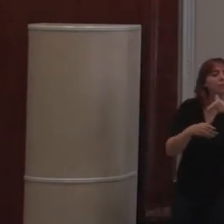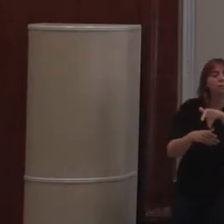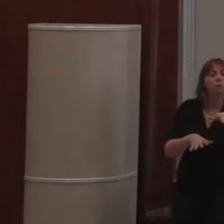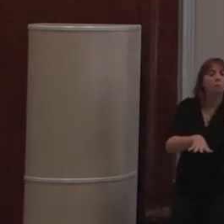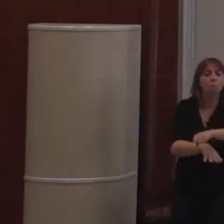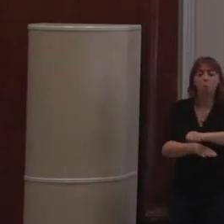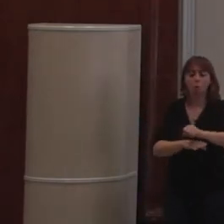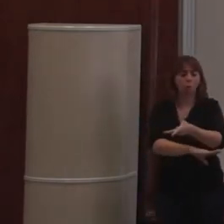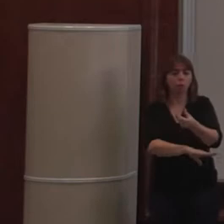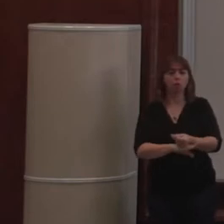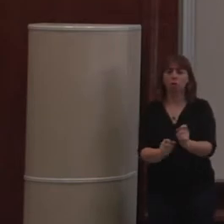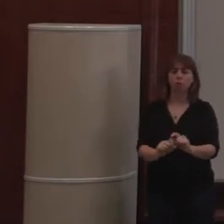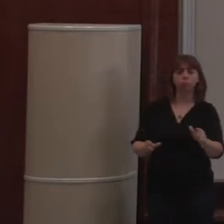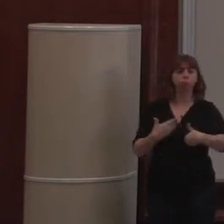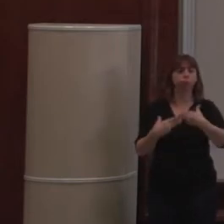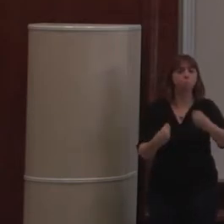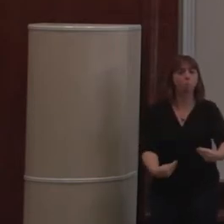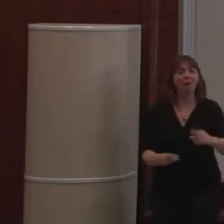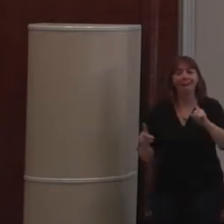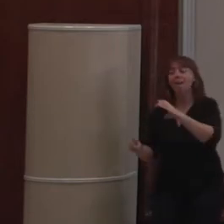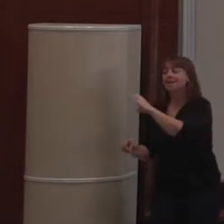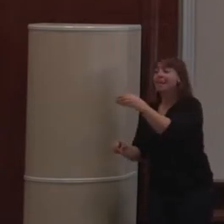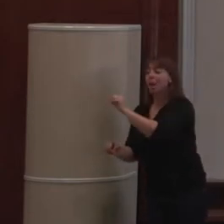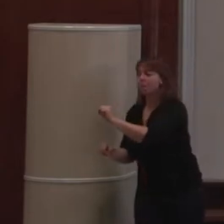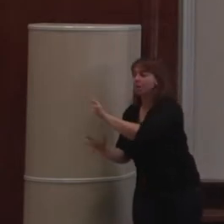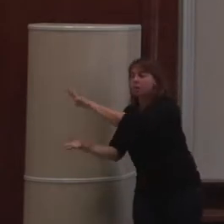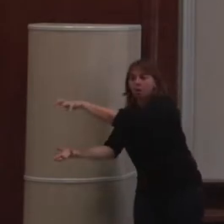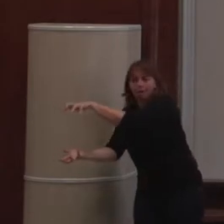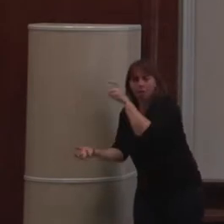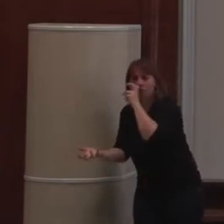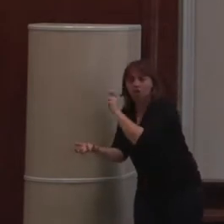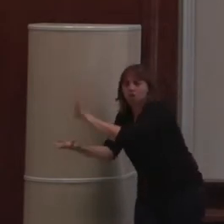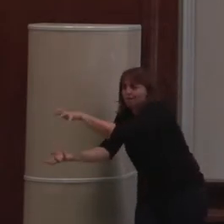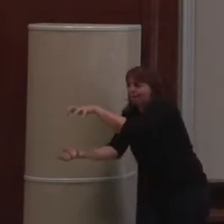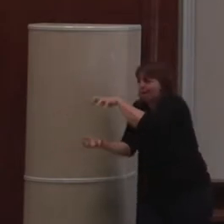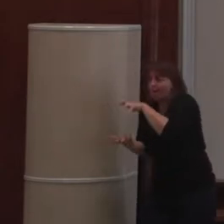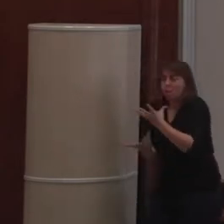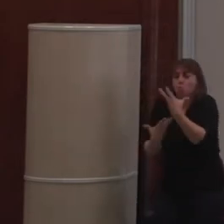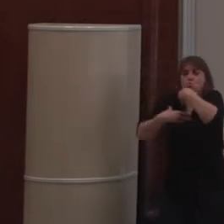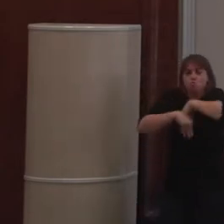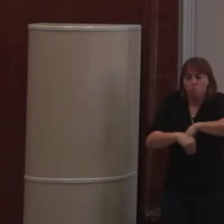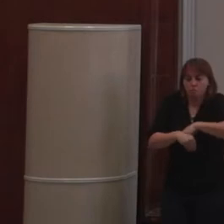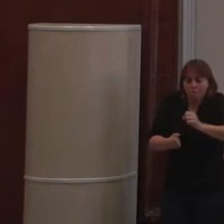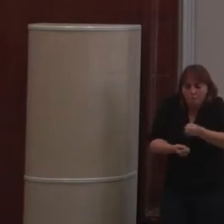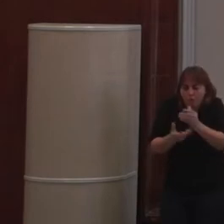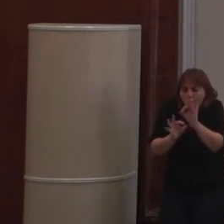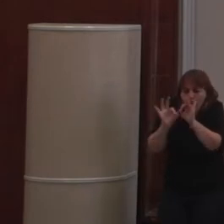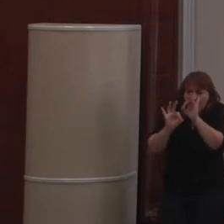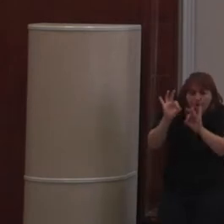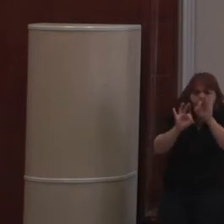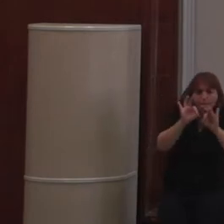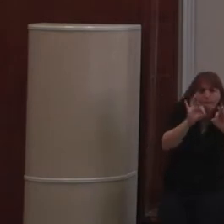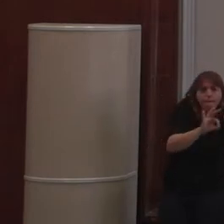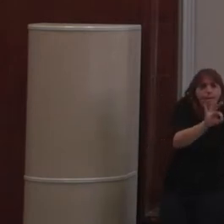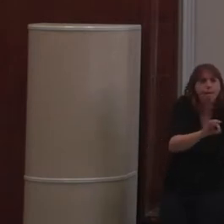Non, un CMS, on le prend, on l'installe et on le configure. C'est-à qu'on va l'adapter au cas courant. Un peu comme un ERP, par exemple. Tous ces